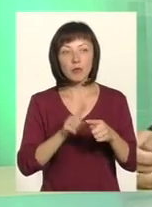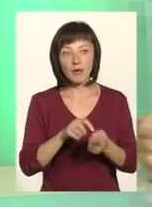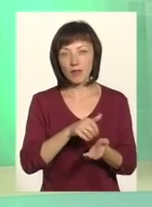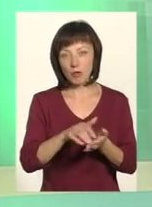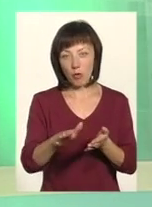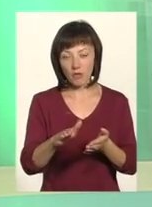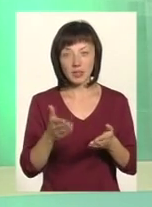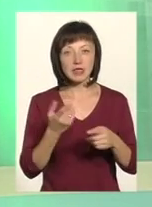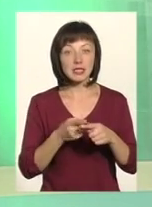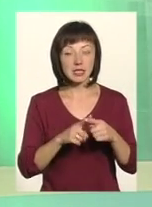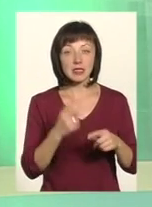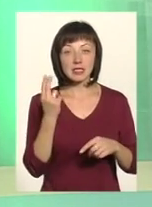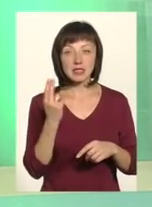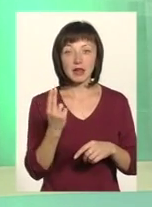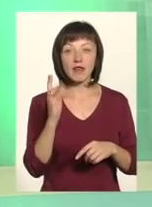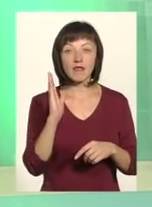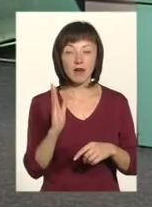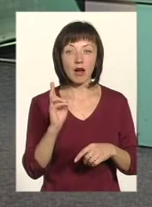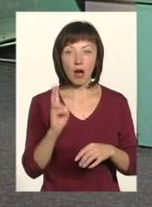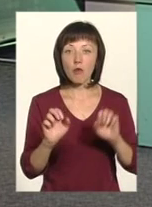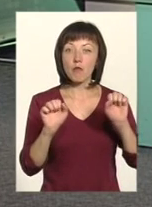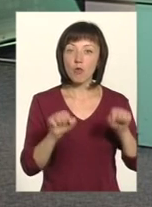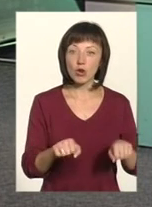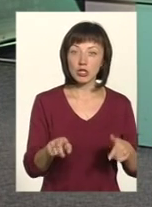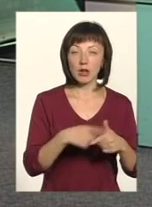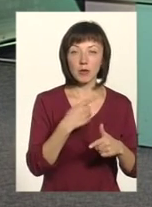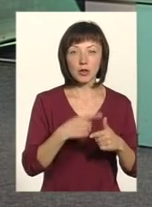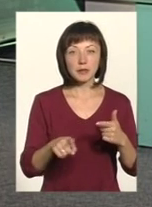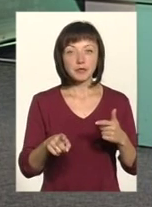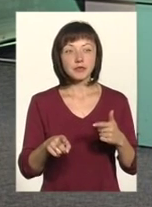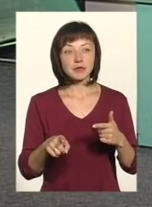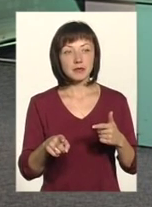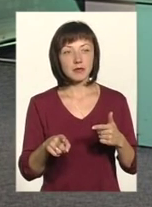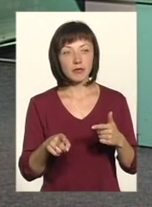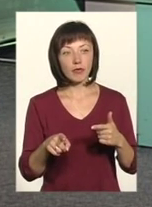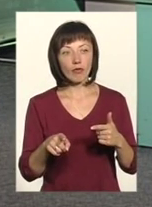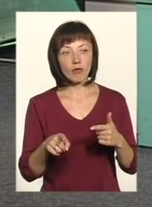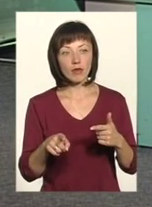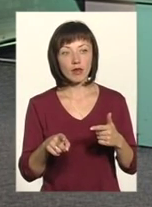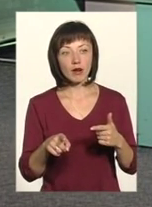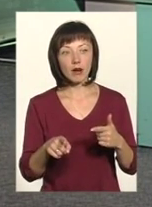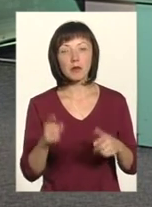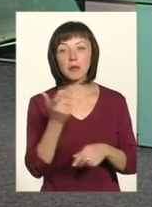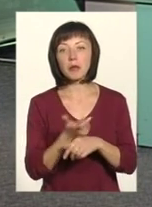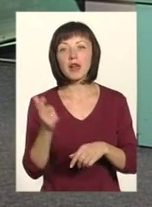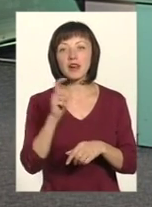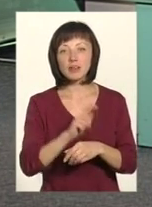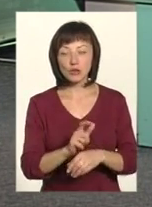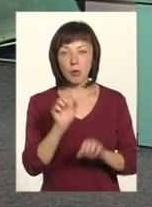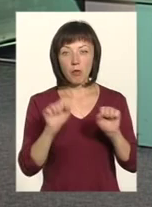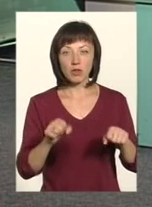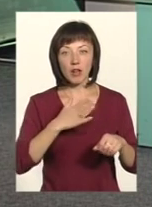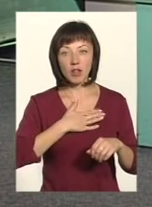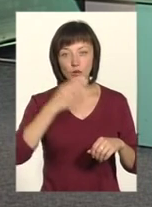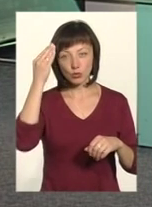відмовити. І ЦВК дала, що ми... Власне, це можемо або ж... Не можемо, вони не тільки привисли повноваження. На нашу